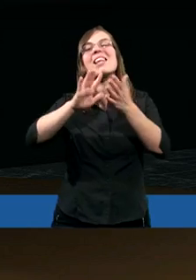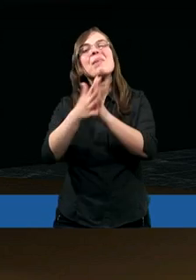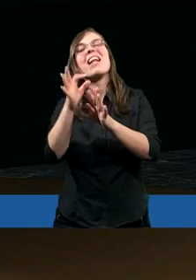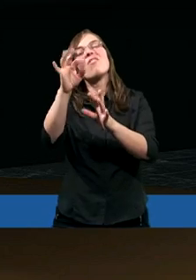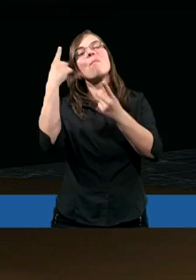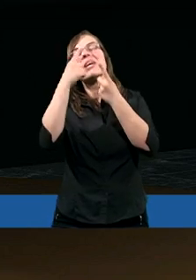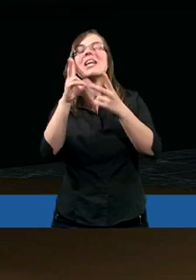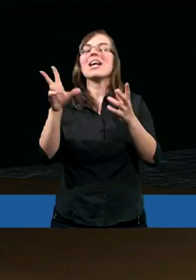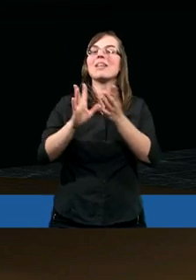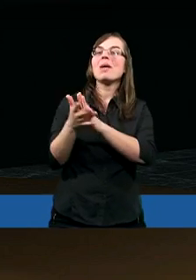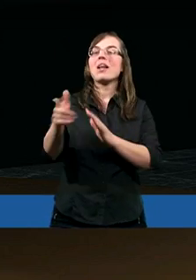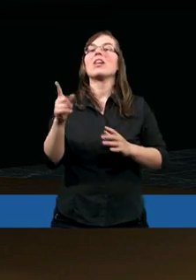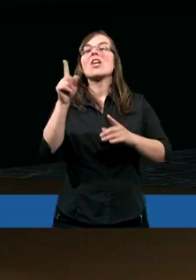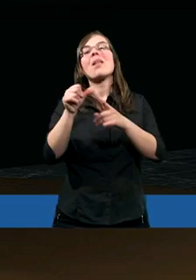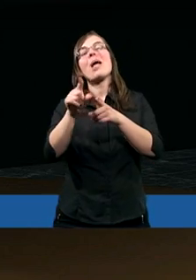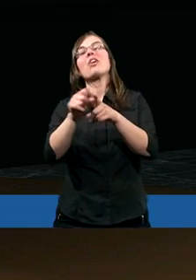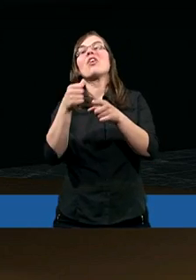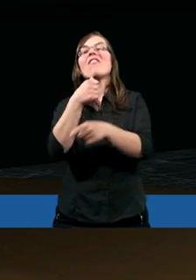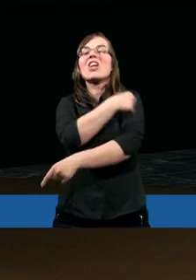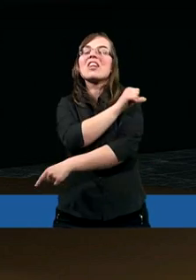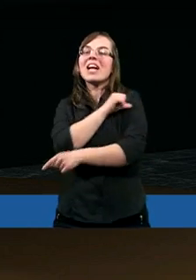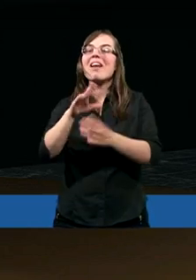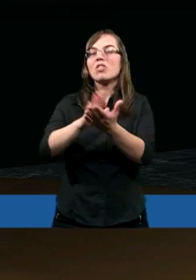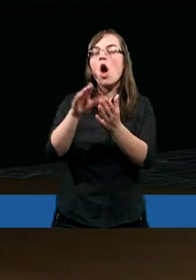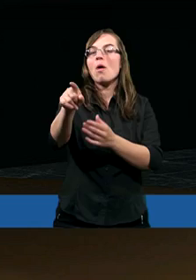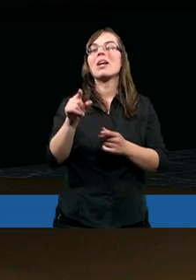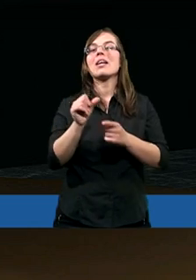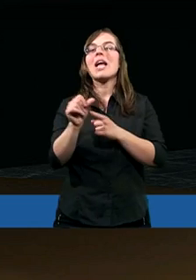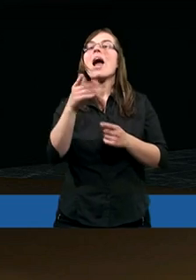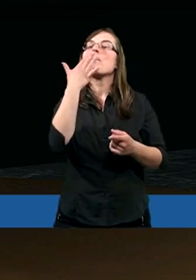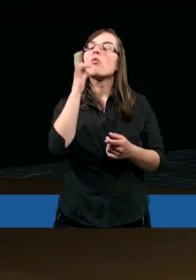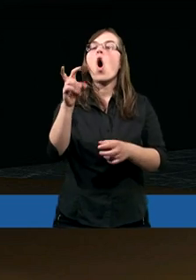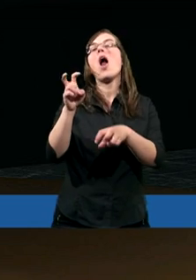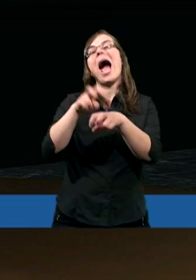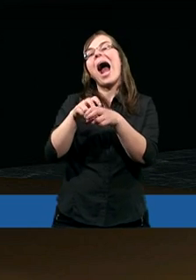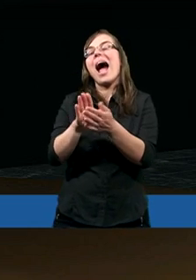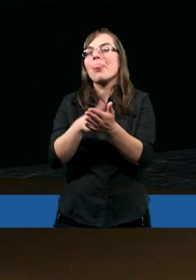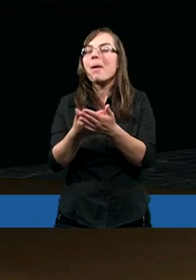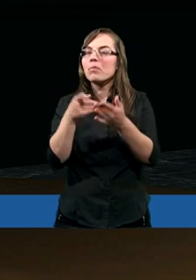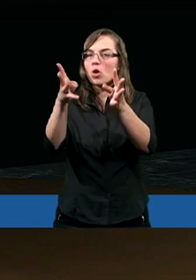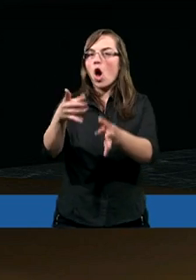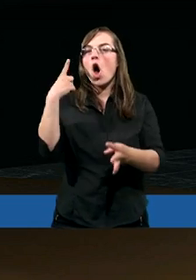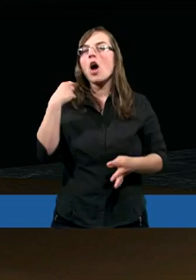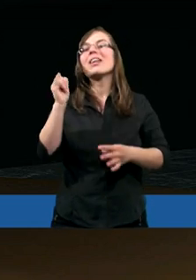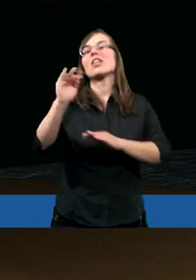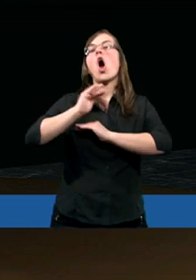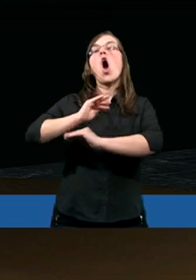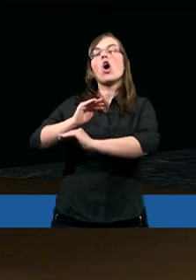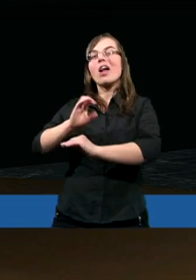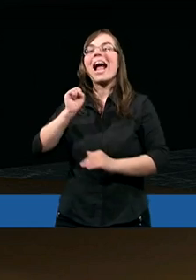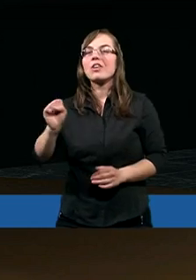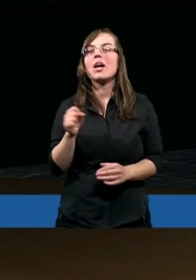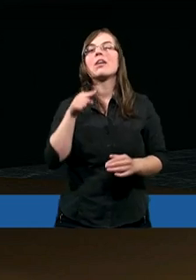fundamentaliście chrześcijańskim w Stanach Zjednoczonych, który zabił lekarza i jego ochroniarza,